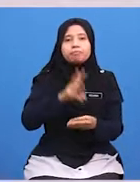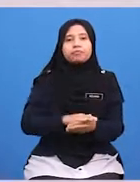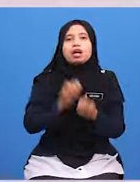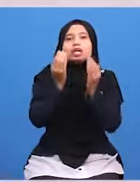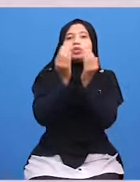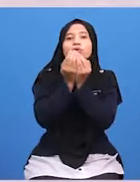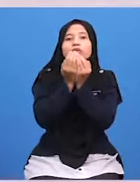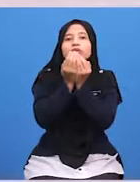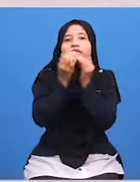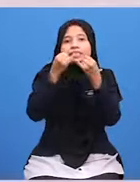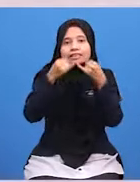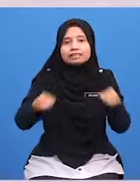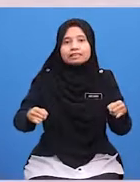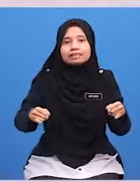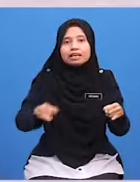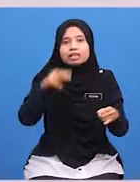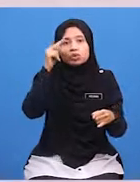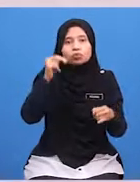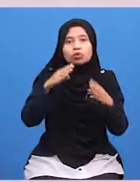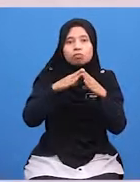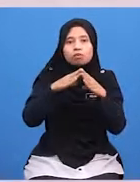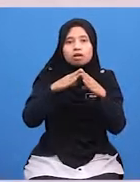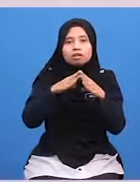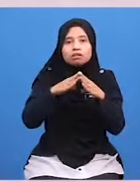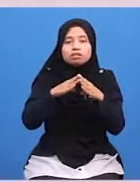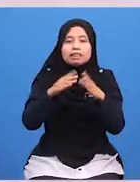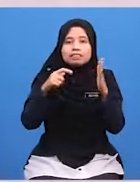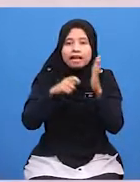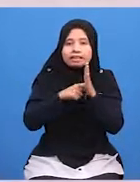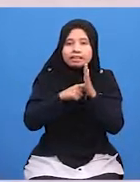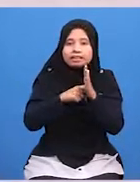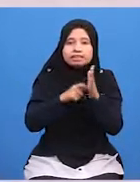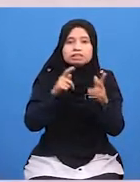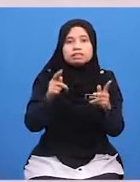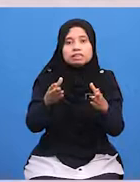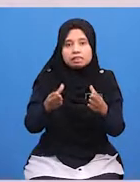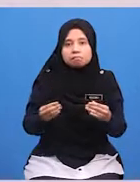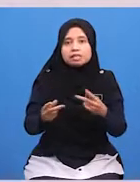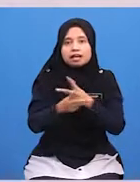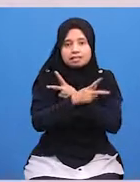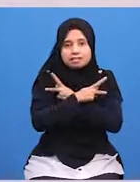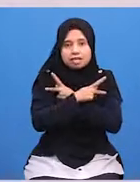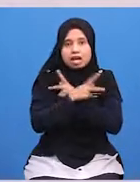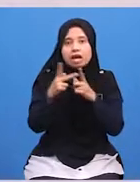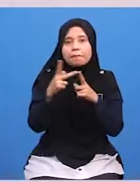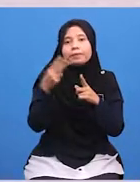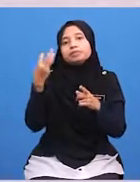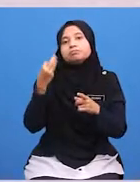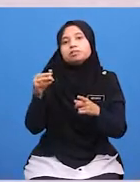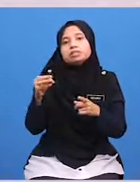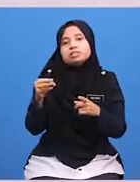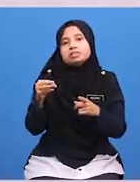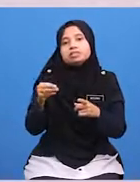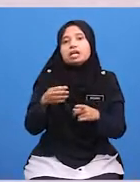Doakan Kesejahteraan Tuan rumah Sebagai Tanda Terima kasih Kita Kepada